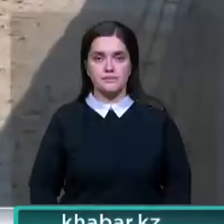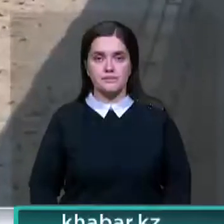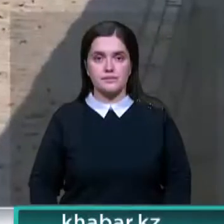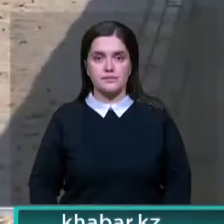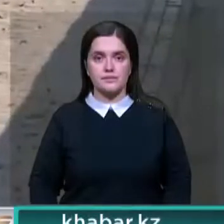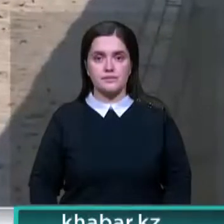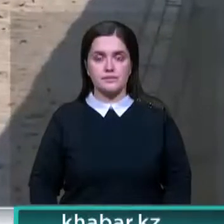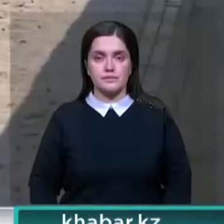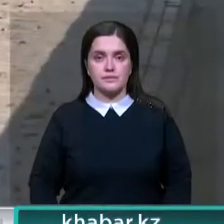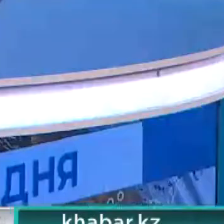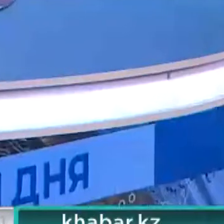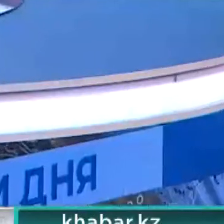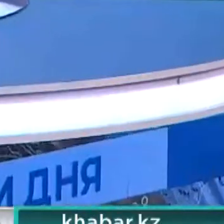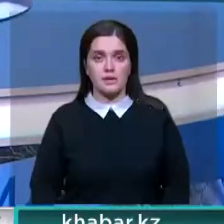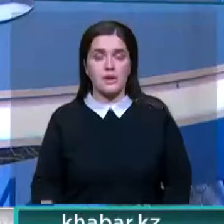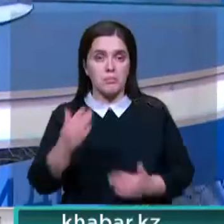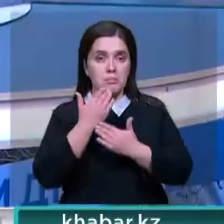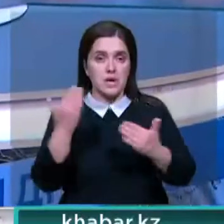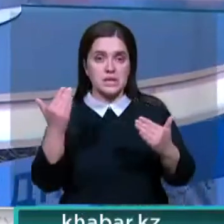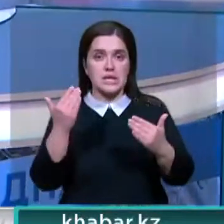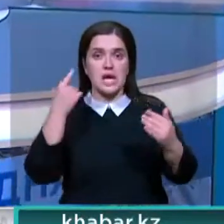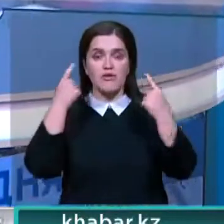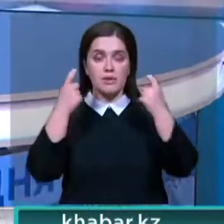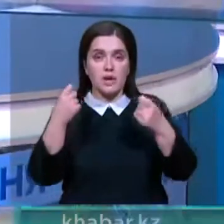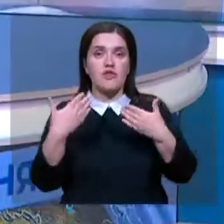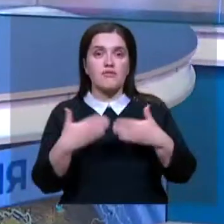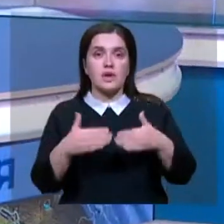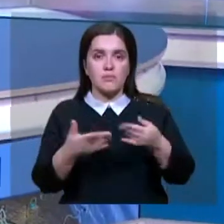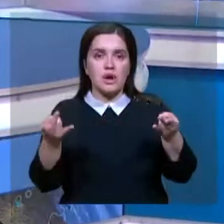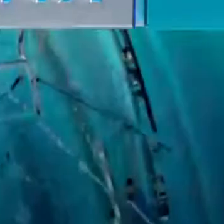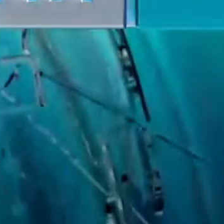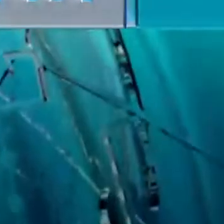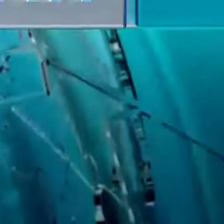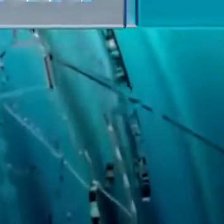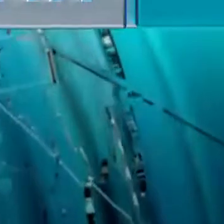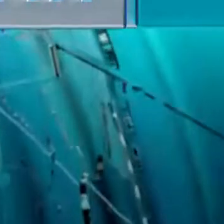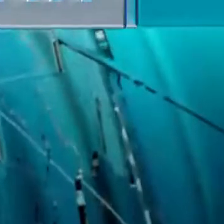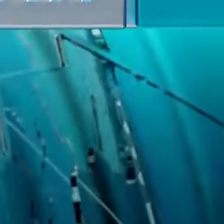область. Итоги дня. Это была последняя информация выпуска. Оставайтесь на Хабаре.